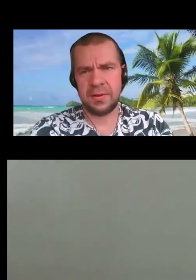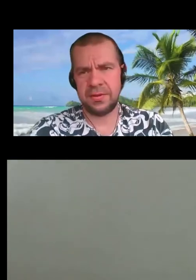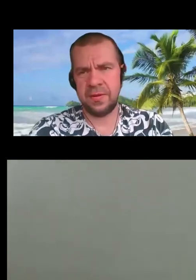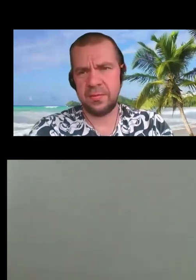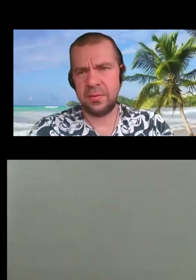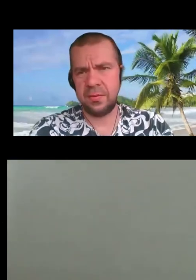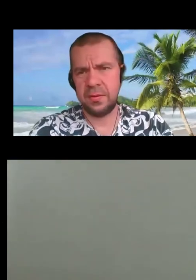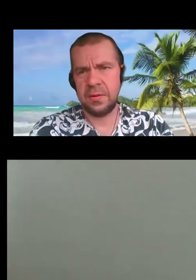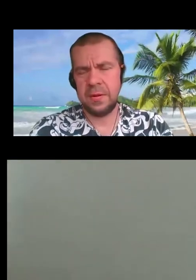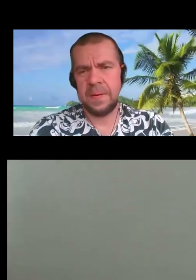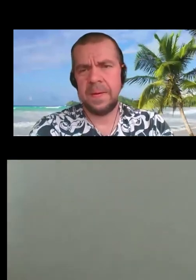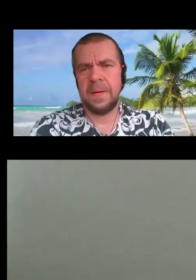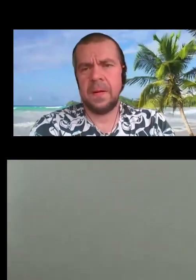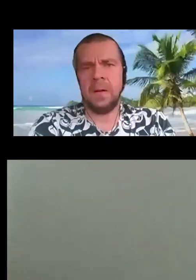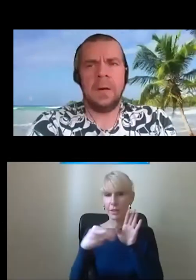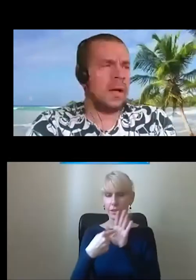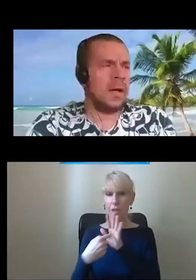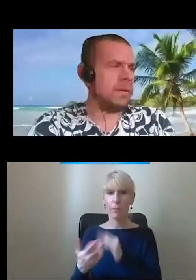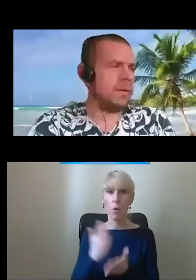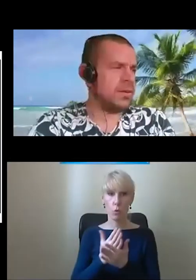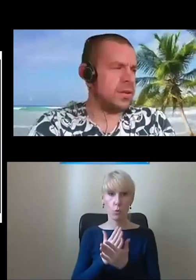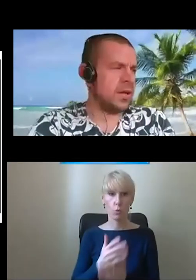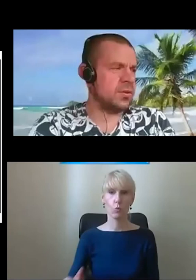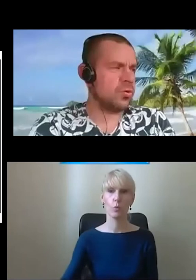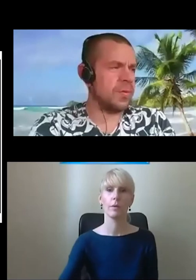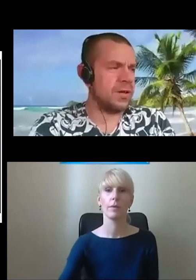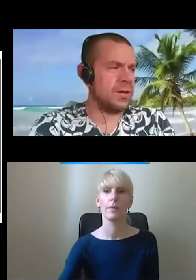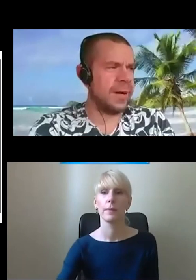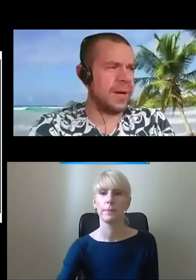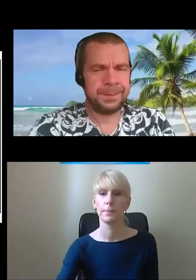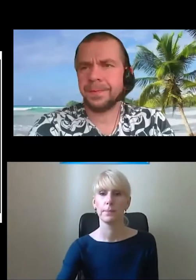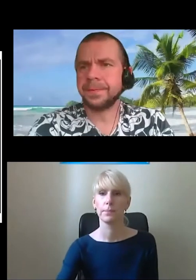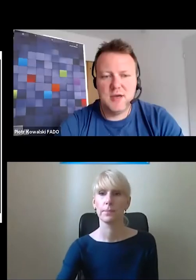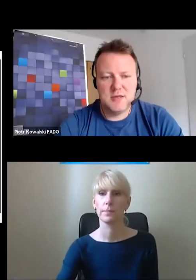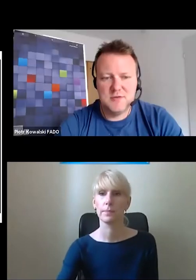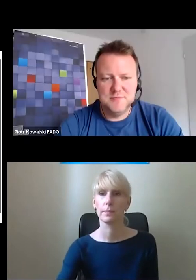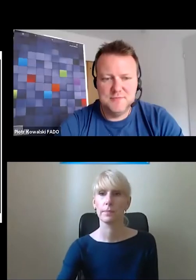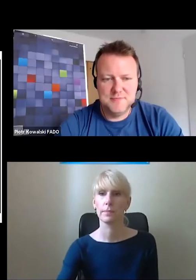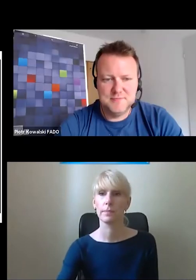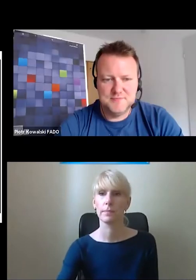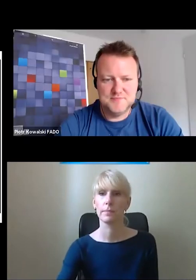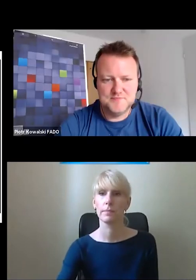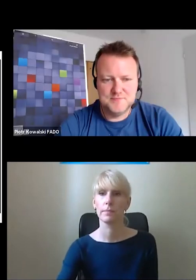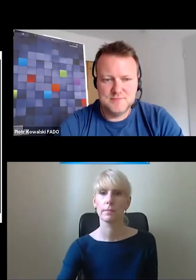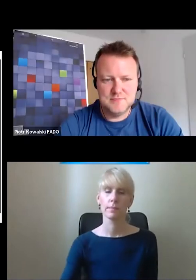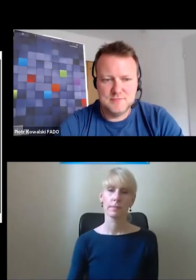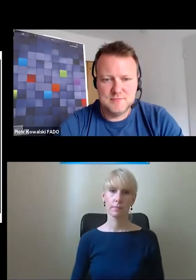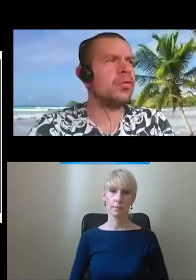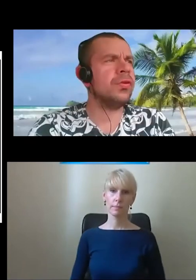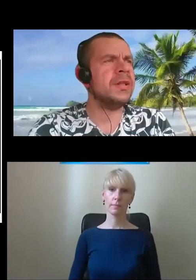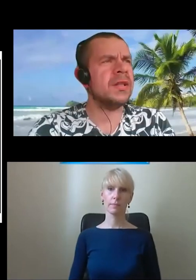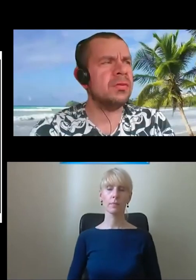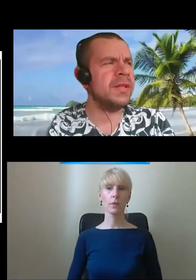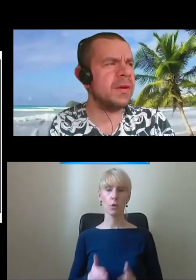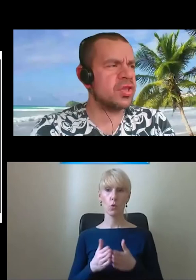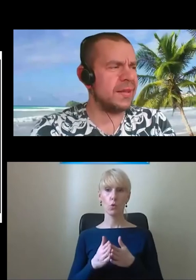ciągle nie macie filmu. Ale mam nadzieję, że teraz już macie. Możemy jechać. Zwróćcie uwagę, podjechaliśmy